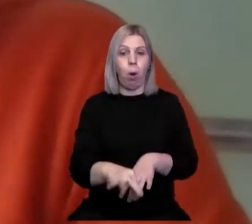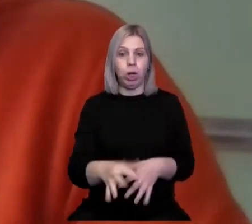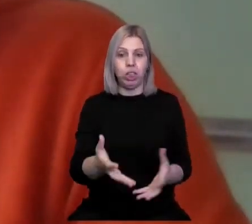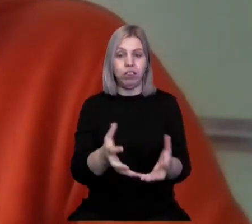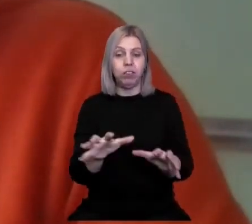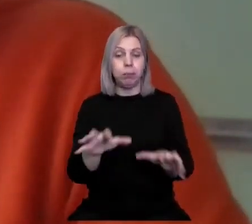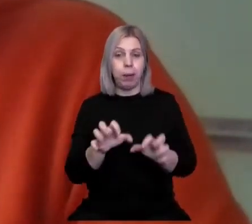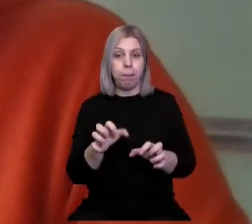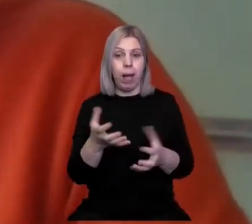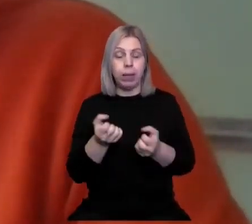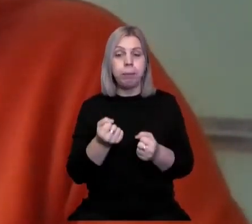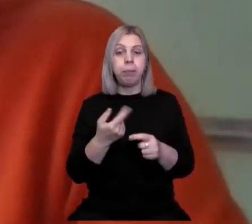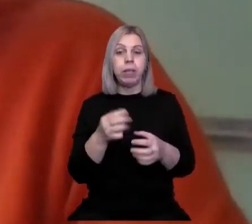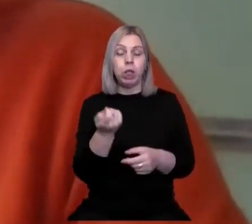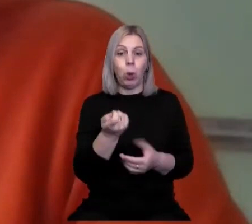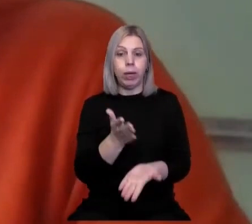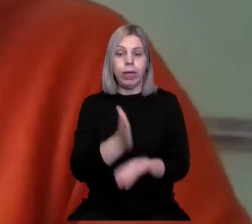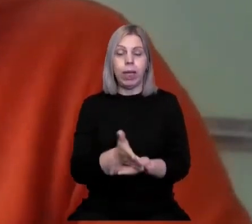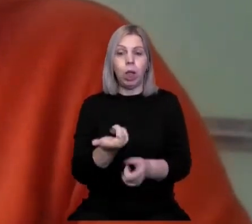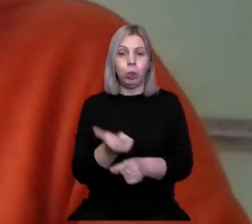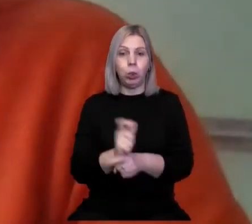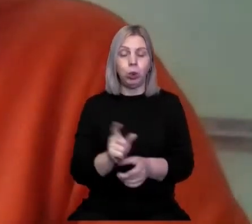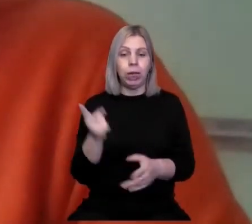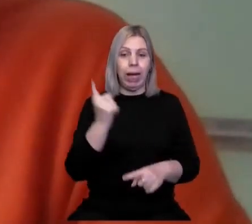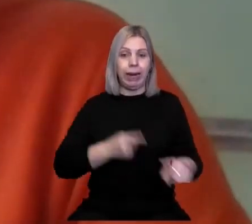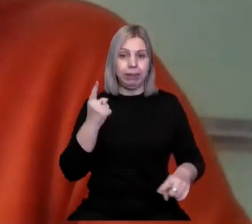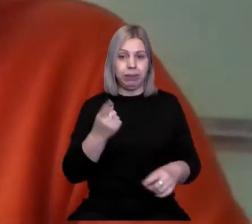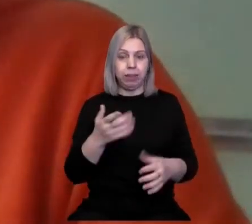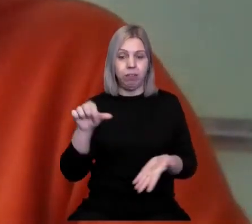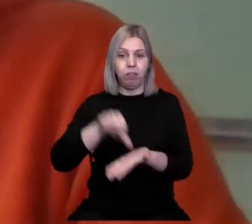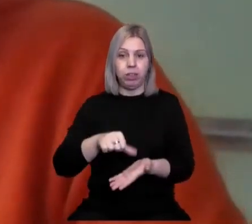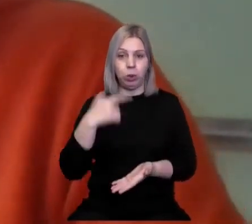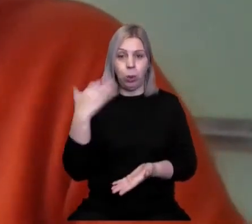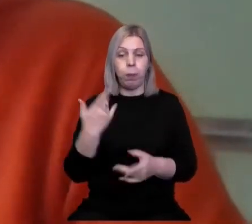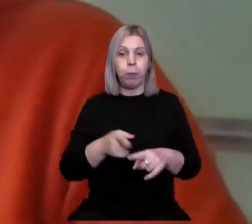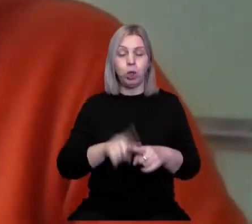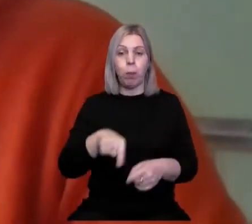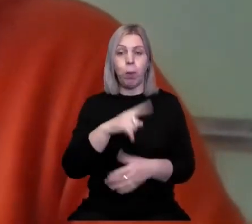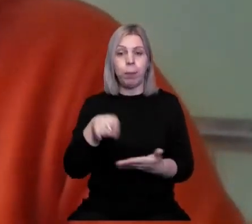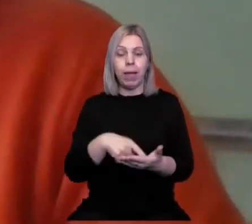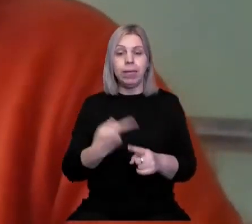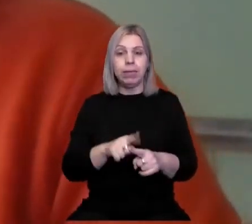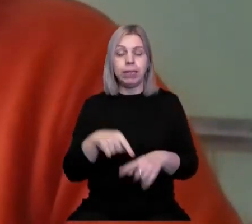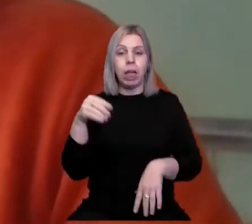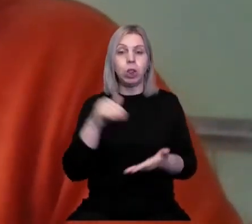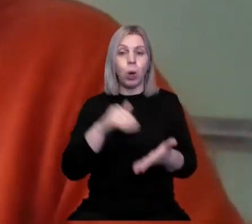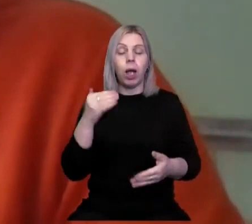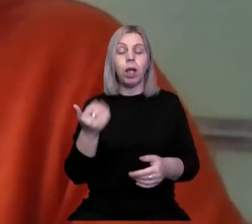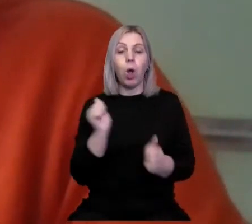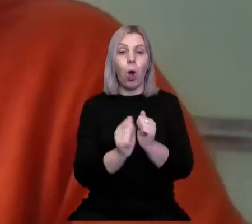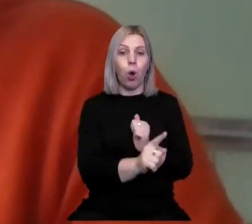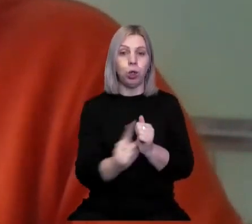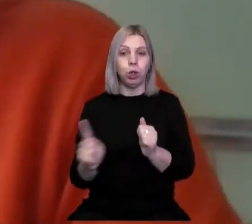сприймали, і трохи є дуже різкий ввозку по цьому питанню, бо це зачіпає кожного.